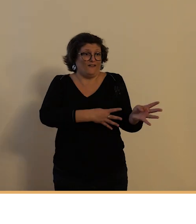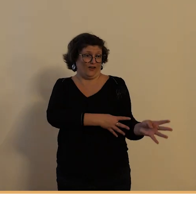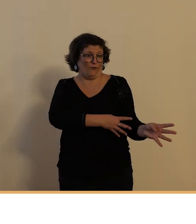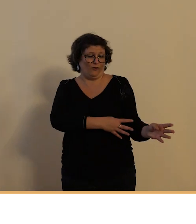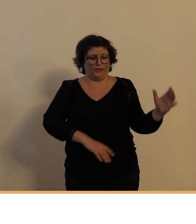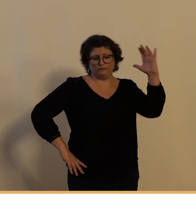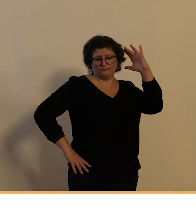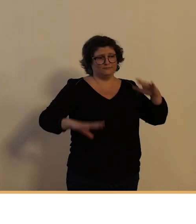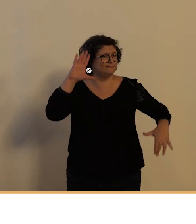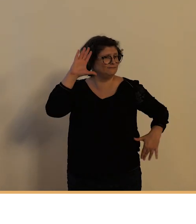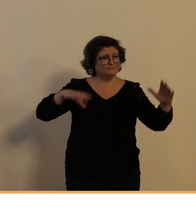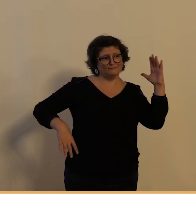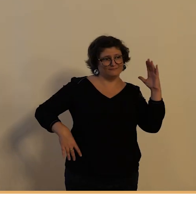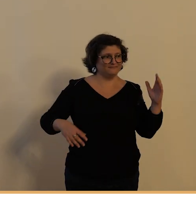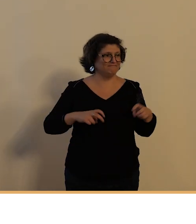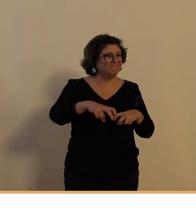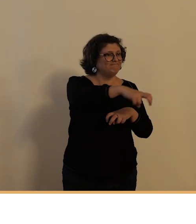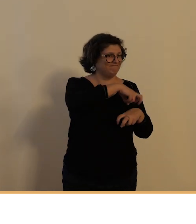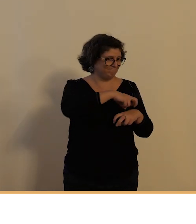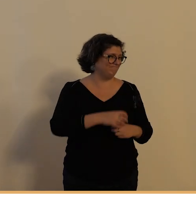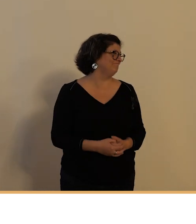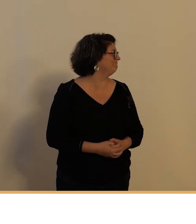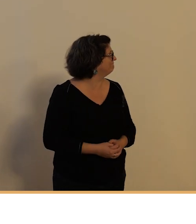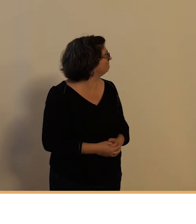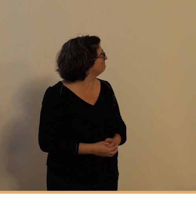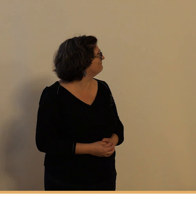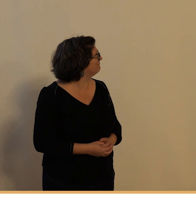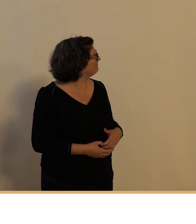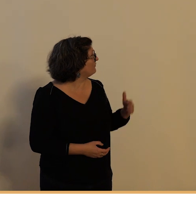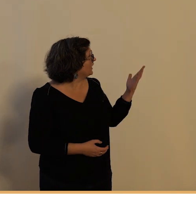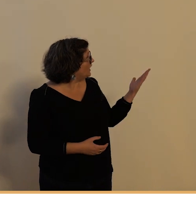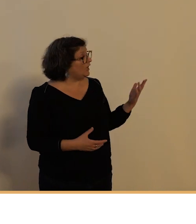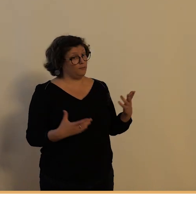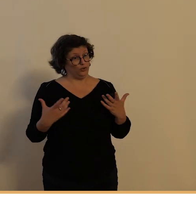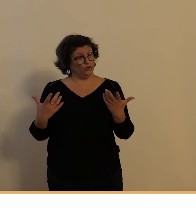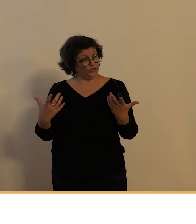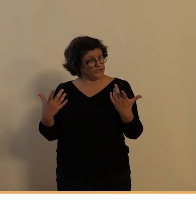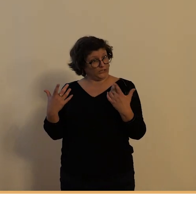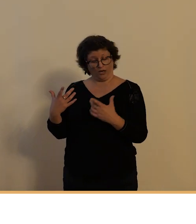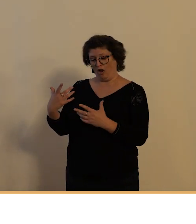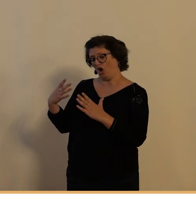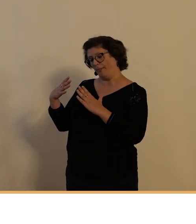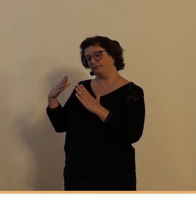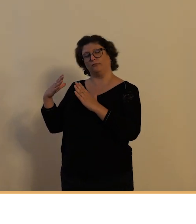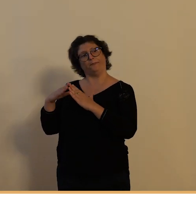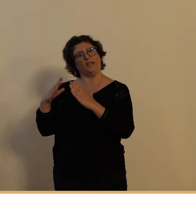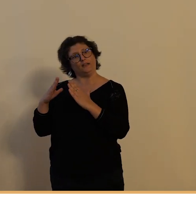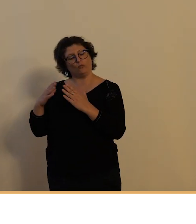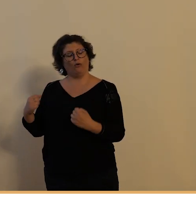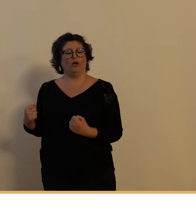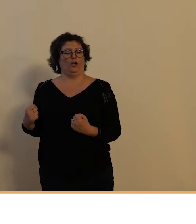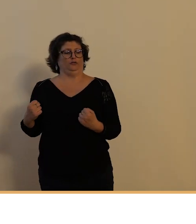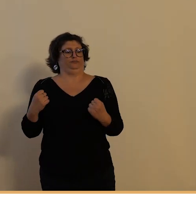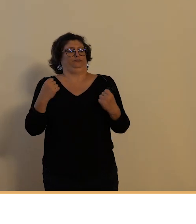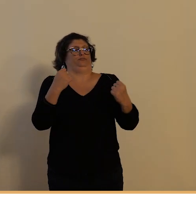vélo aller travailler à vélo à bicyclette permet aussi le soir de rentrer plus vite